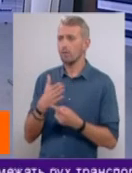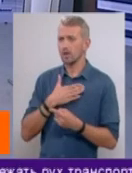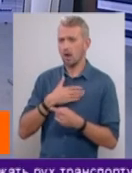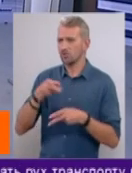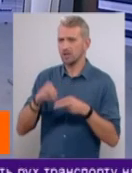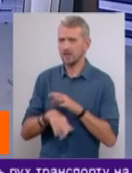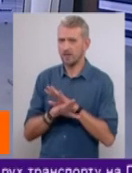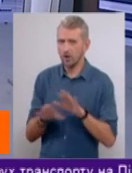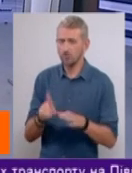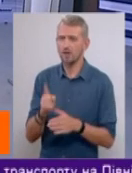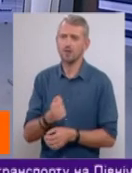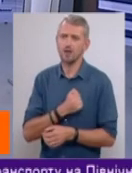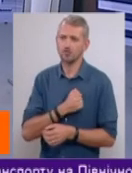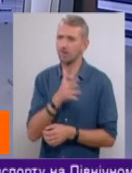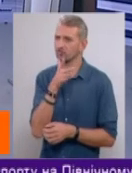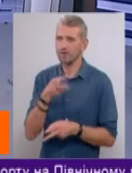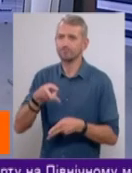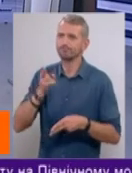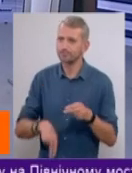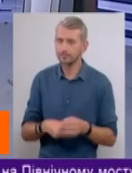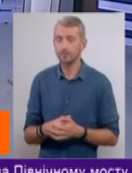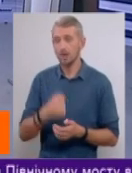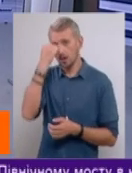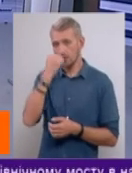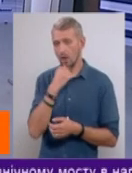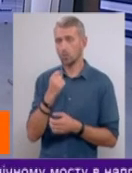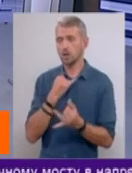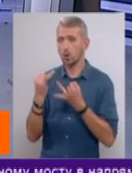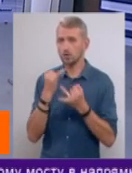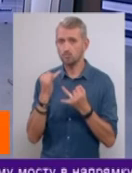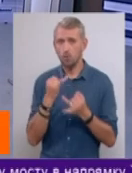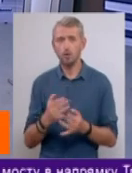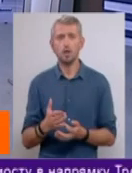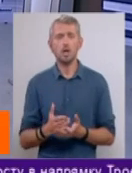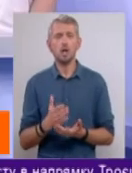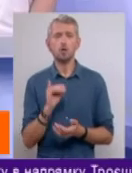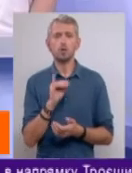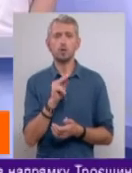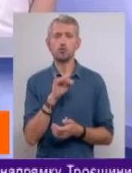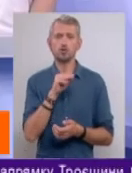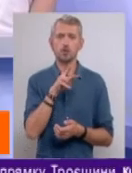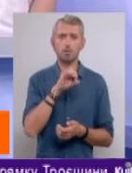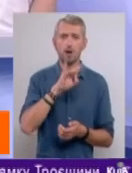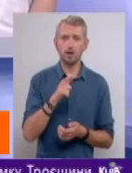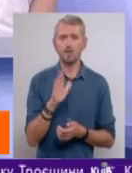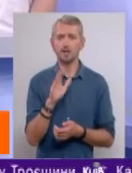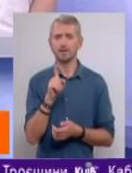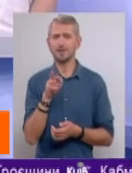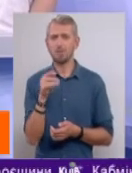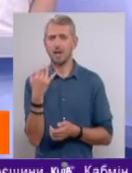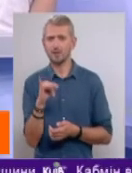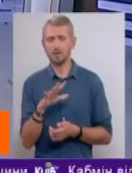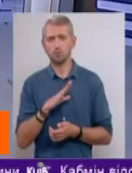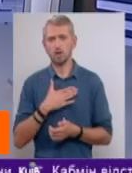завершена, але, на жаль, ефірний час у нас витерпне. Я дуже дякую вам за цю розмову. Я нагадаю, що Юрій Чижмарі та Валентин Землянський були гостями